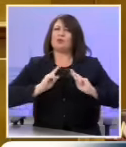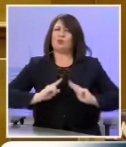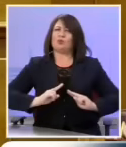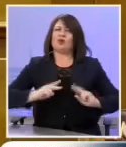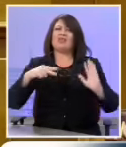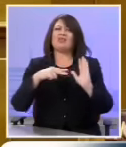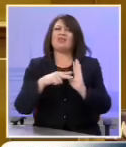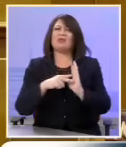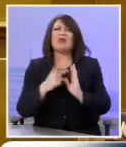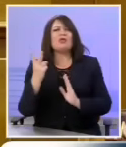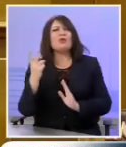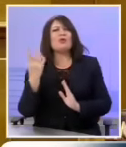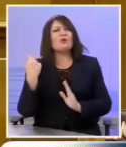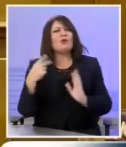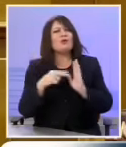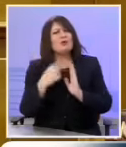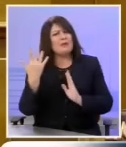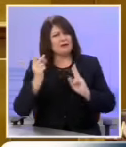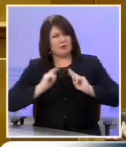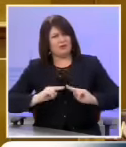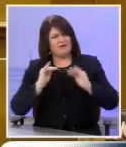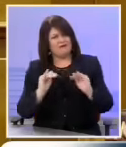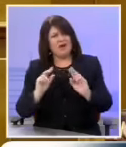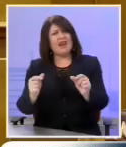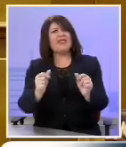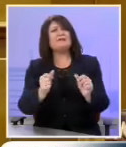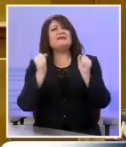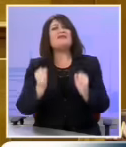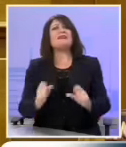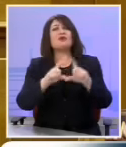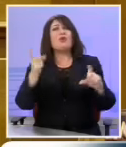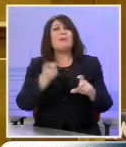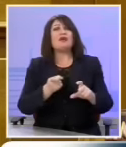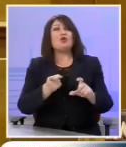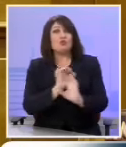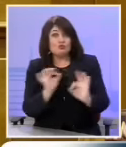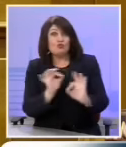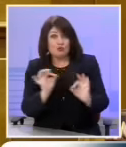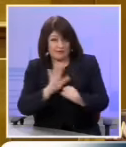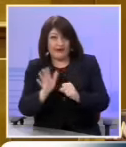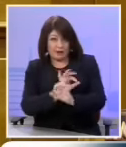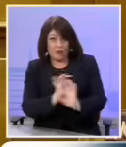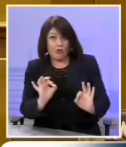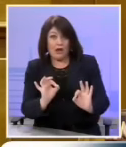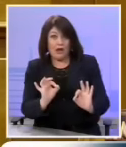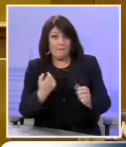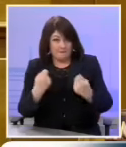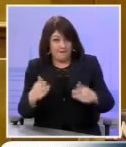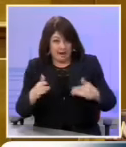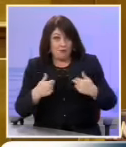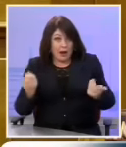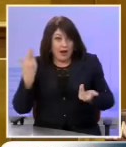2002-2005 για το βασικό μέτωχο. Είναι όλα καλά, είναι επαρκή δηλαδή όλα αυτά που έχουμε κάνει.